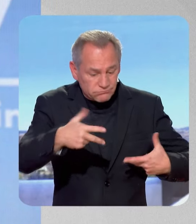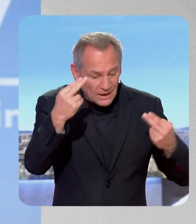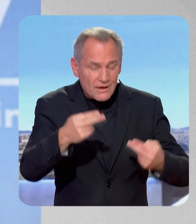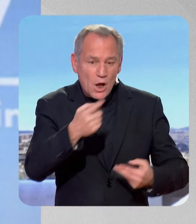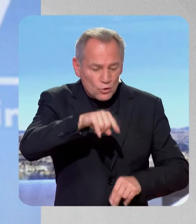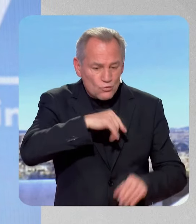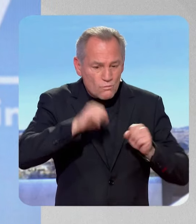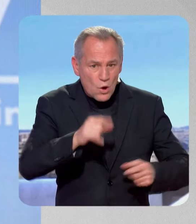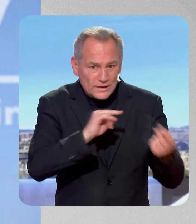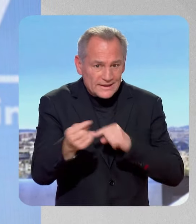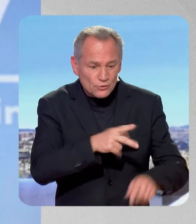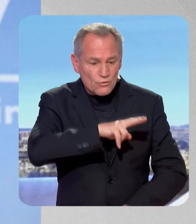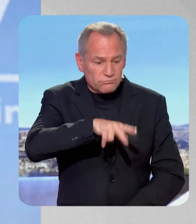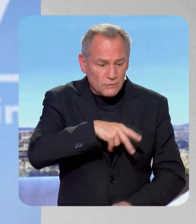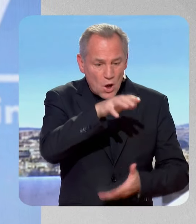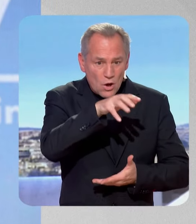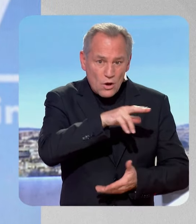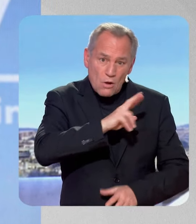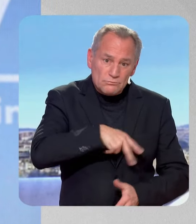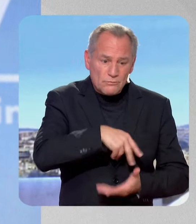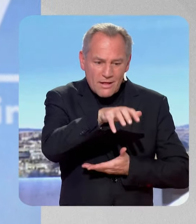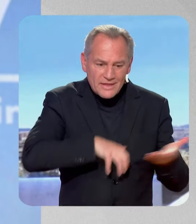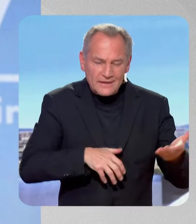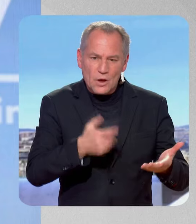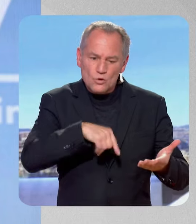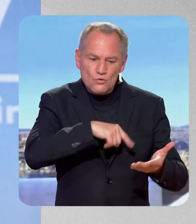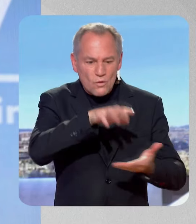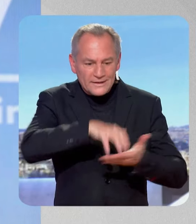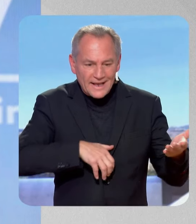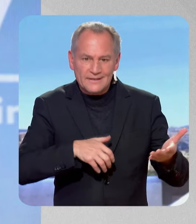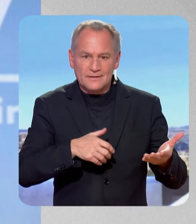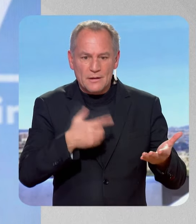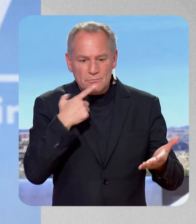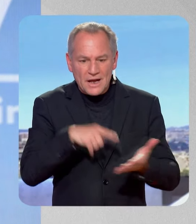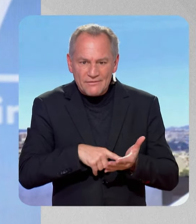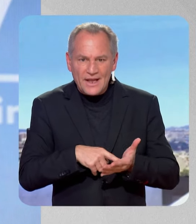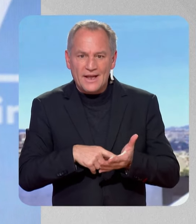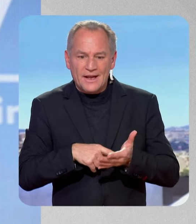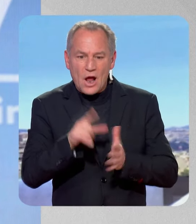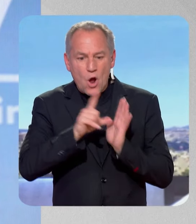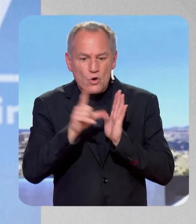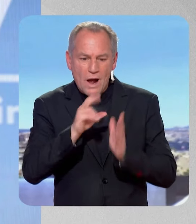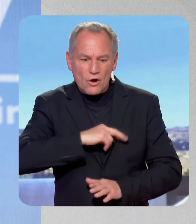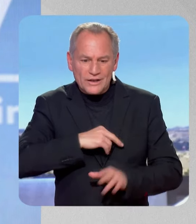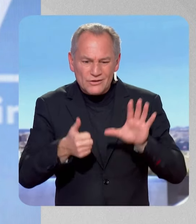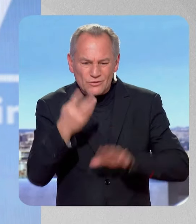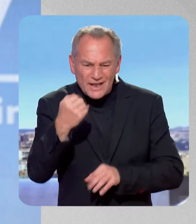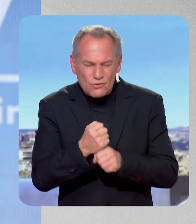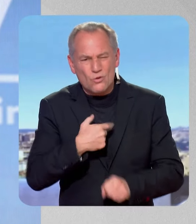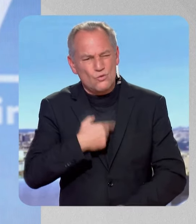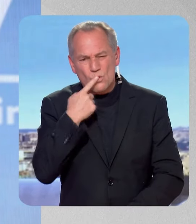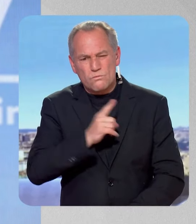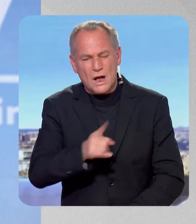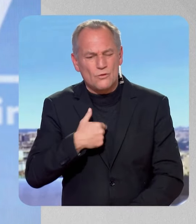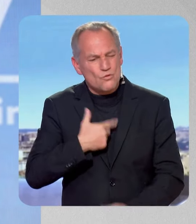discuté de nos textes, de ceux qu'on choisit. Et celui qu'on a choisi, en l'occurrence, c'est l'abrogation de l'odieuse réforme de la retraite à 64 ans, qui est